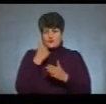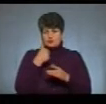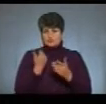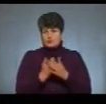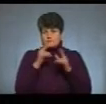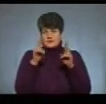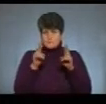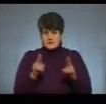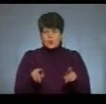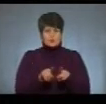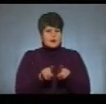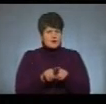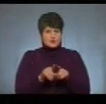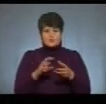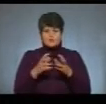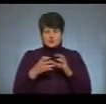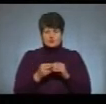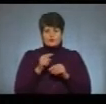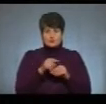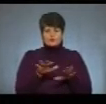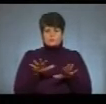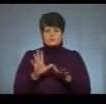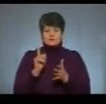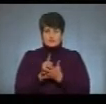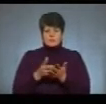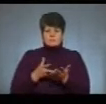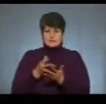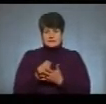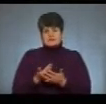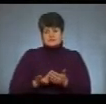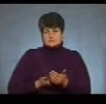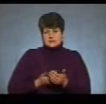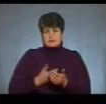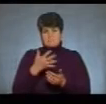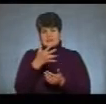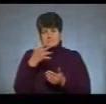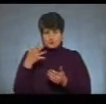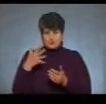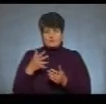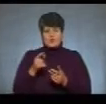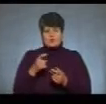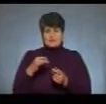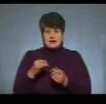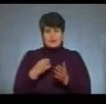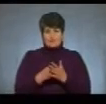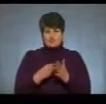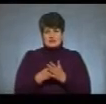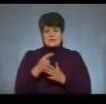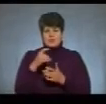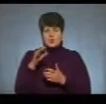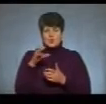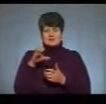правилами. Однакову суму в одному і тому ж місті муситимуть платити і мешканці п'ятизіркових готелів, і бюджетних хостелів. При цьому